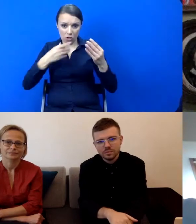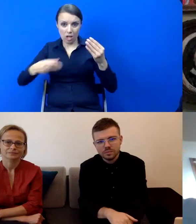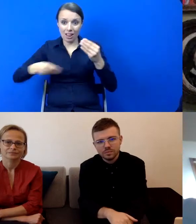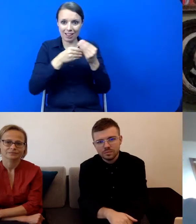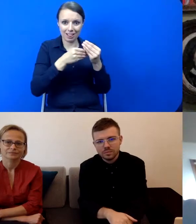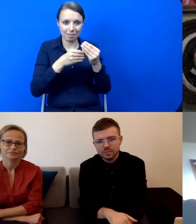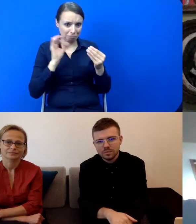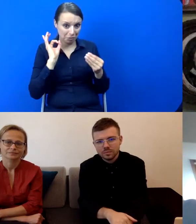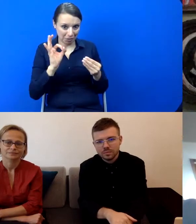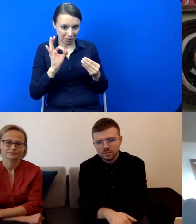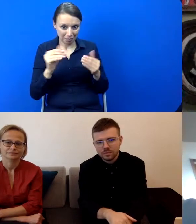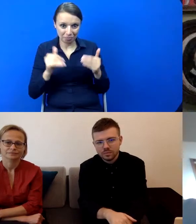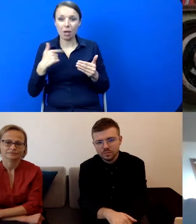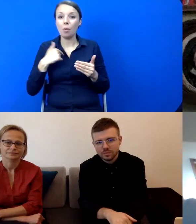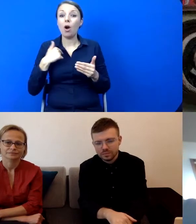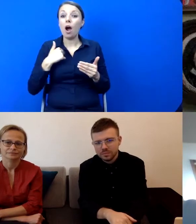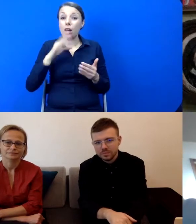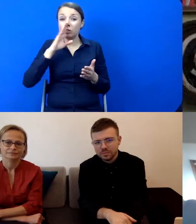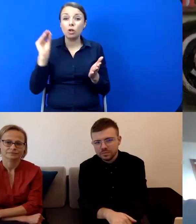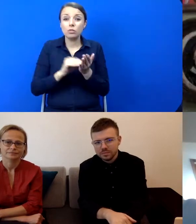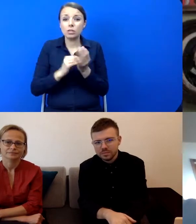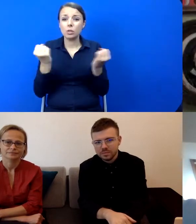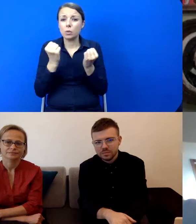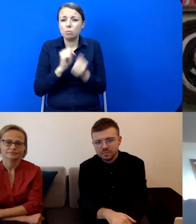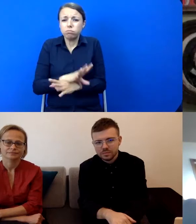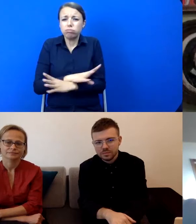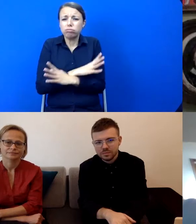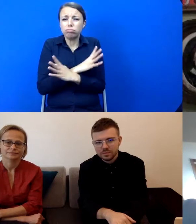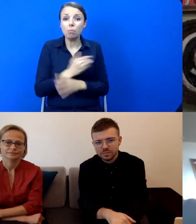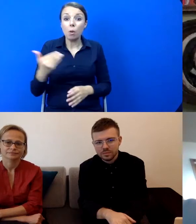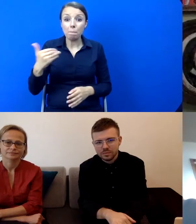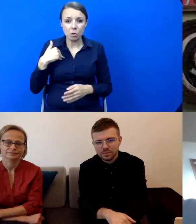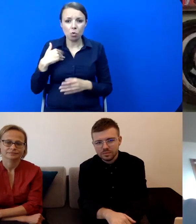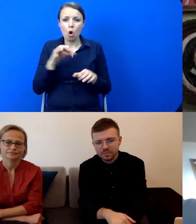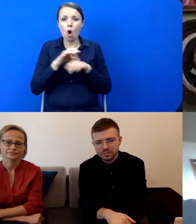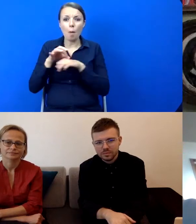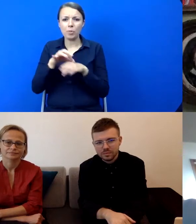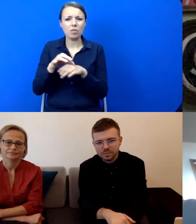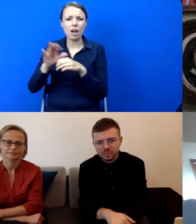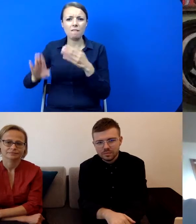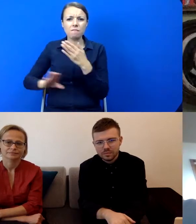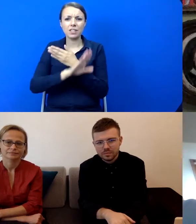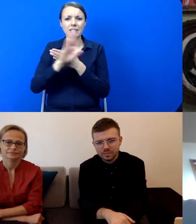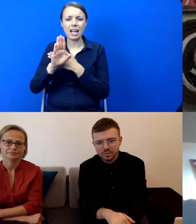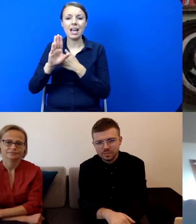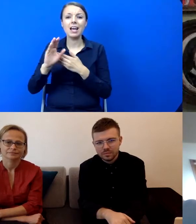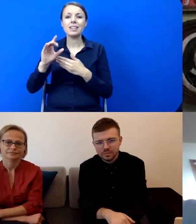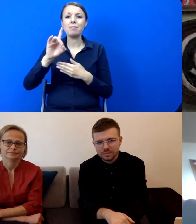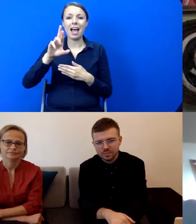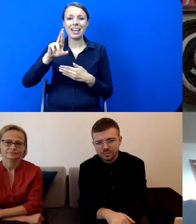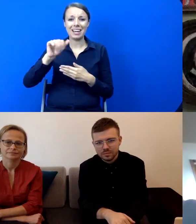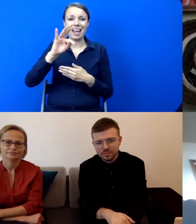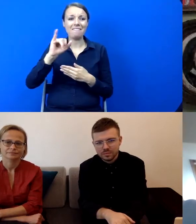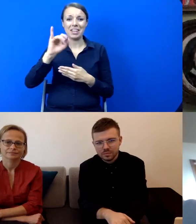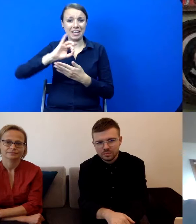to było niesamowite doświadczenie, kiedy było oprowadzanie po wystawie grafiki, której miałam